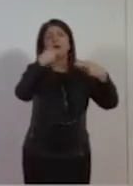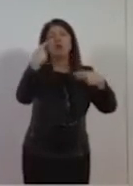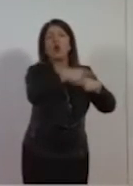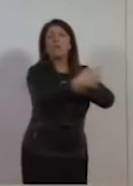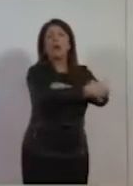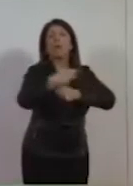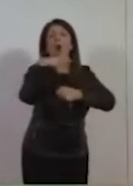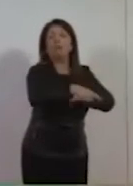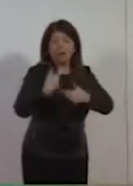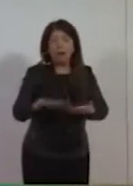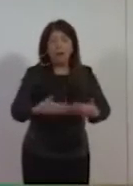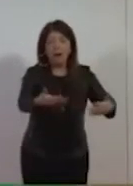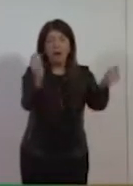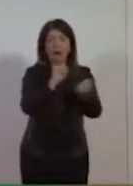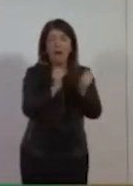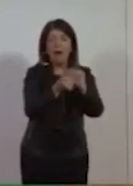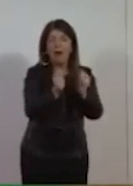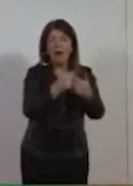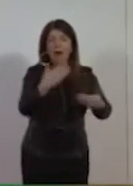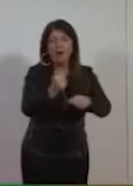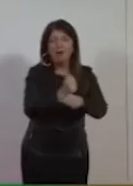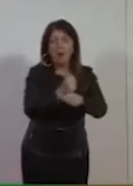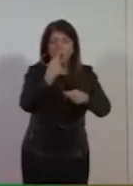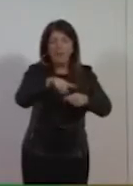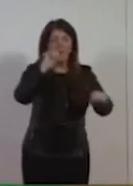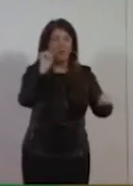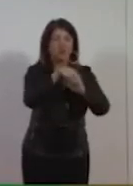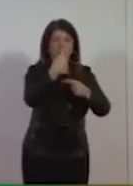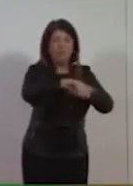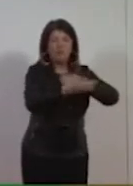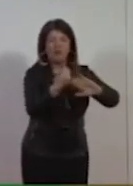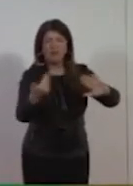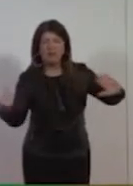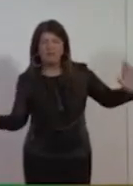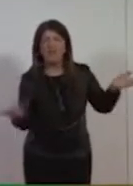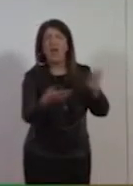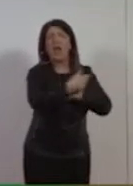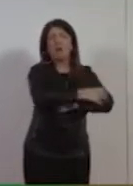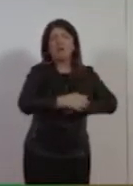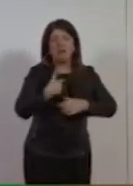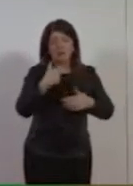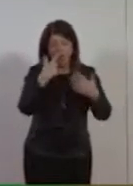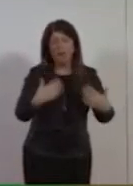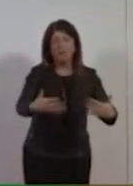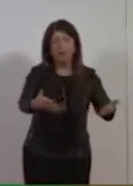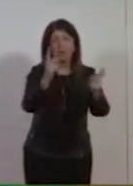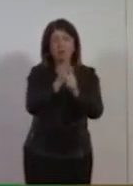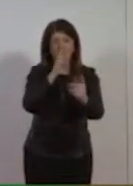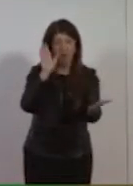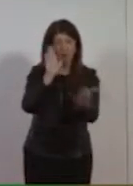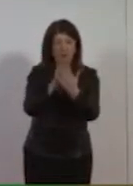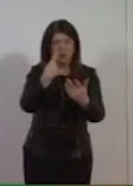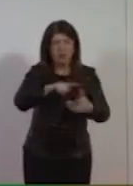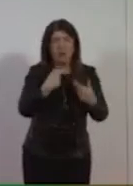sconfiggerla. Bisogna fare così, bisogna guardare in faccia i problemi, non prendersi paura e affrontarli per quelli che sono.